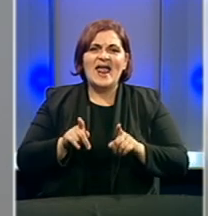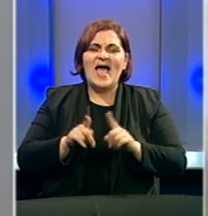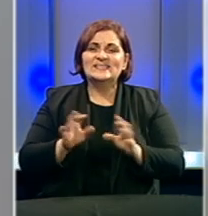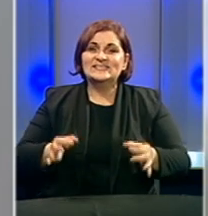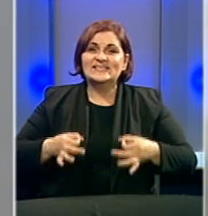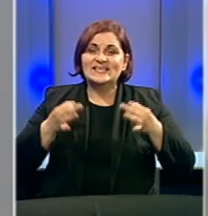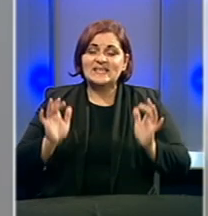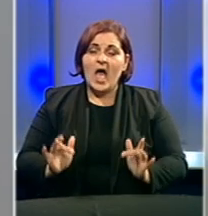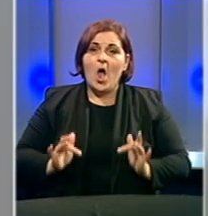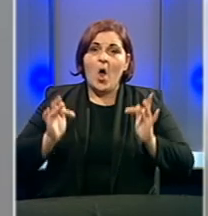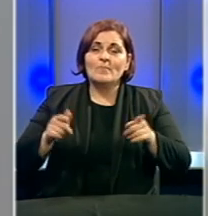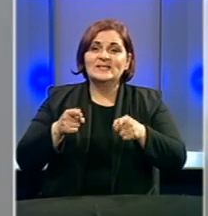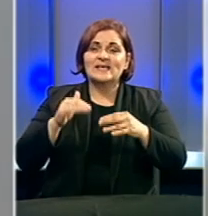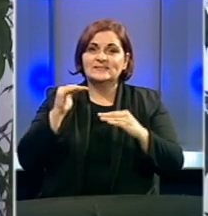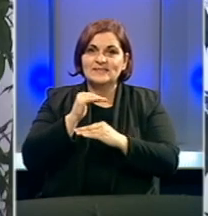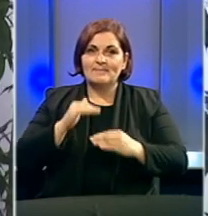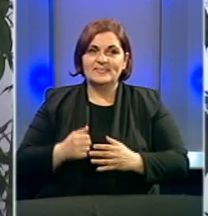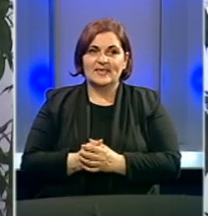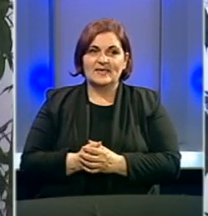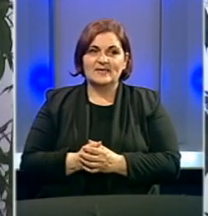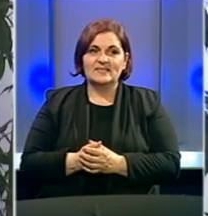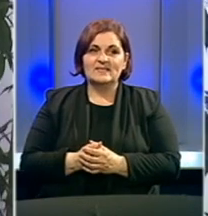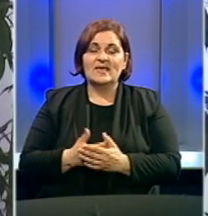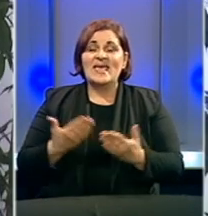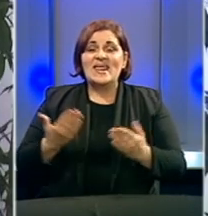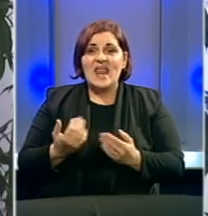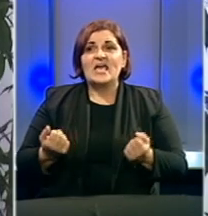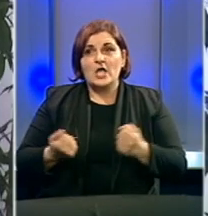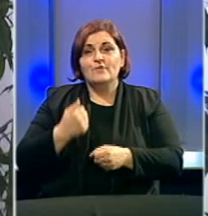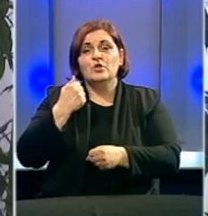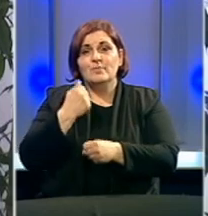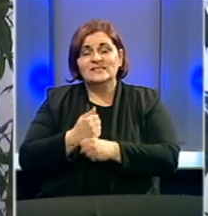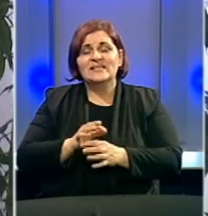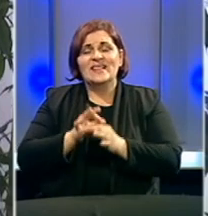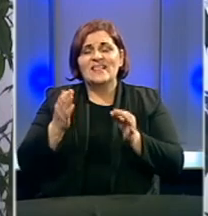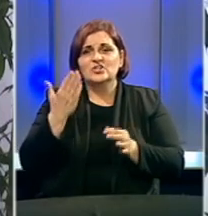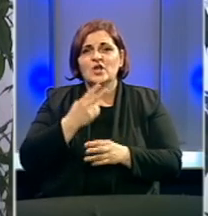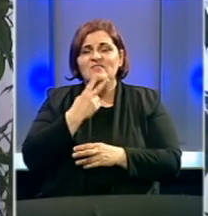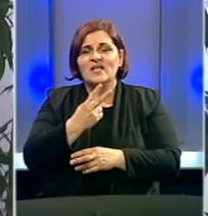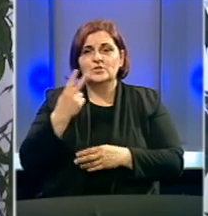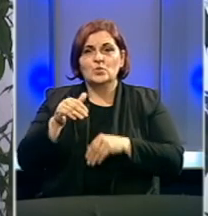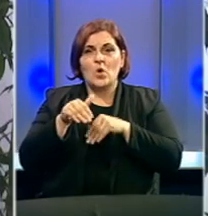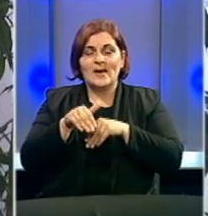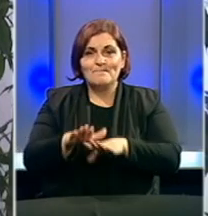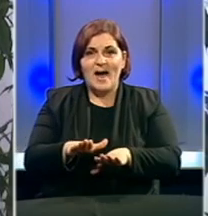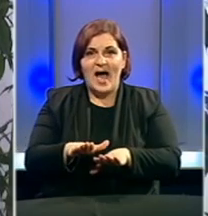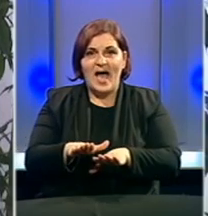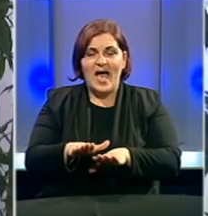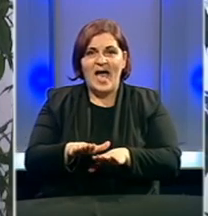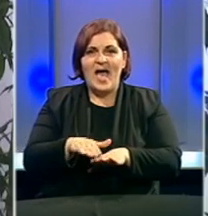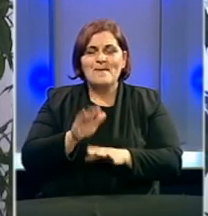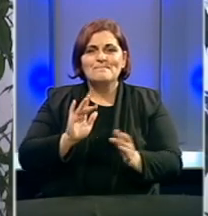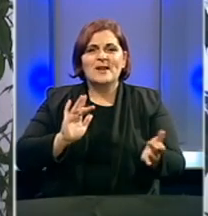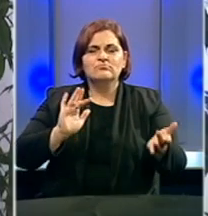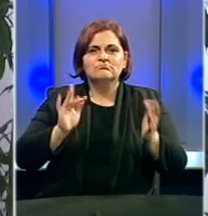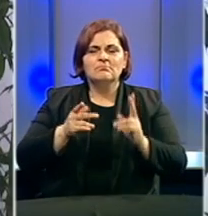proslava odgođena je za septembar. Neki aktivnosti smo proveli na dan školi 22. maja kada smo preko online